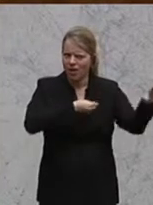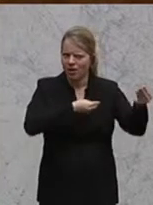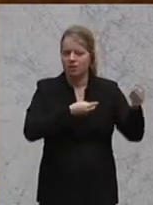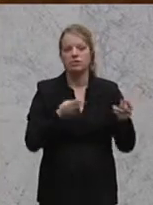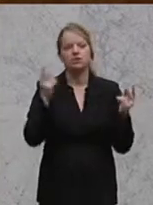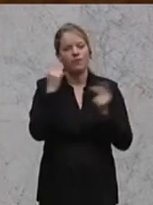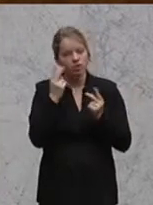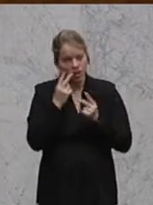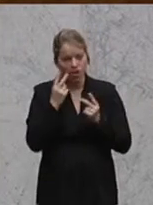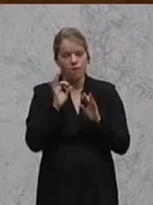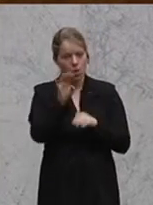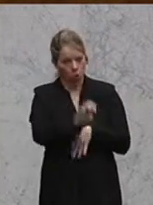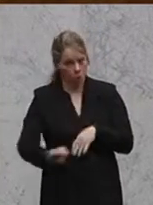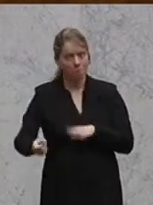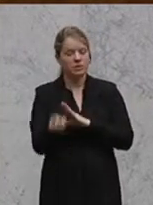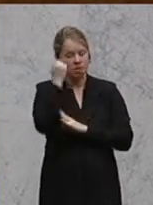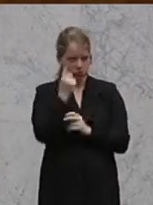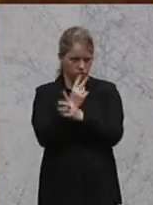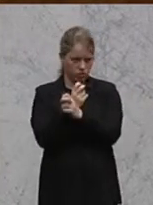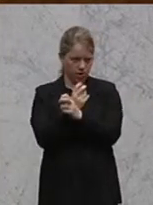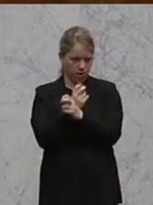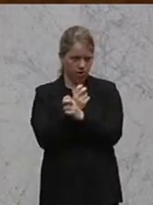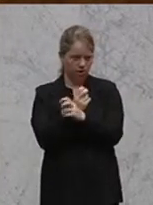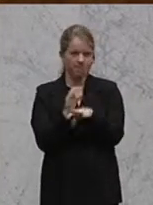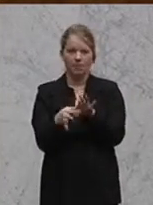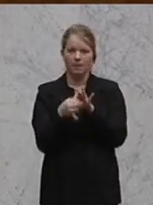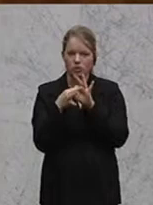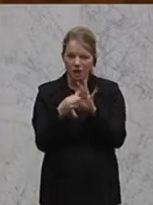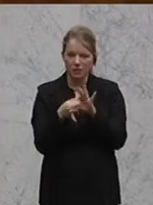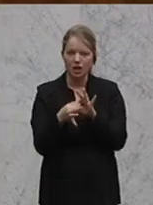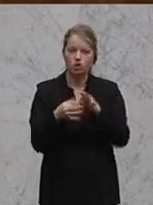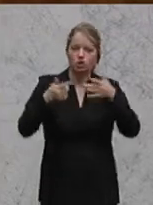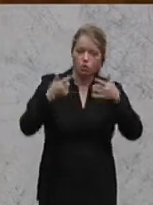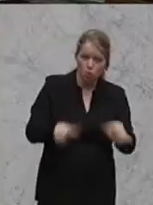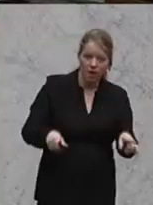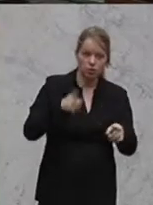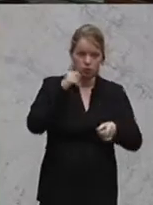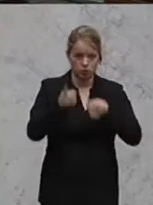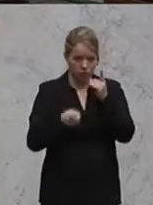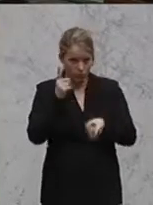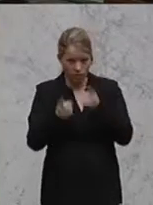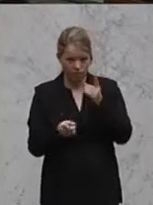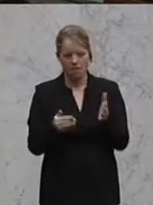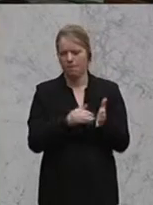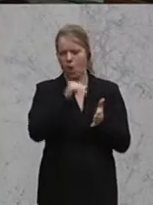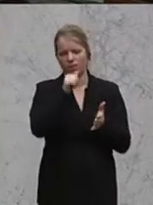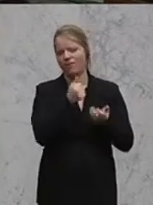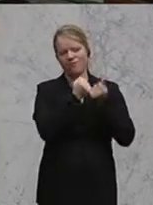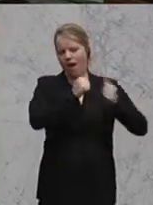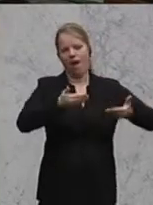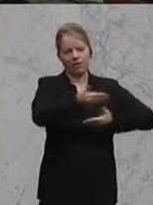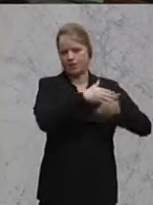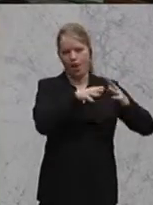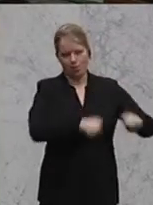wäre es nützlich für Europa, speziell für Österreich, in Fragen der Zulassungsbestimmungen, da brauche ich noch nicht einmal ein Freihandelsabkommen, wie Sie das